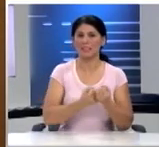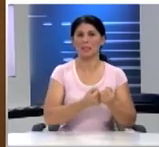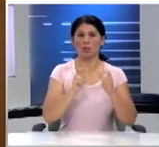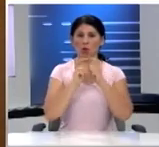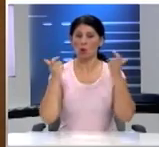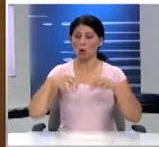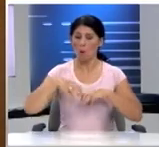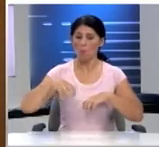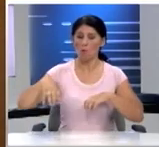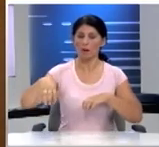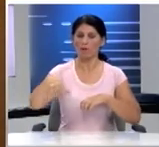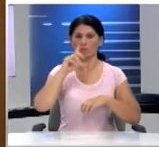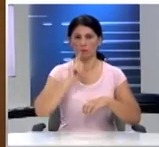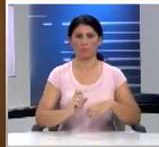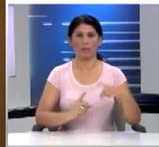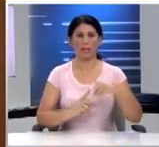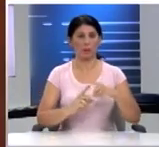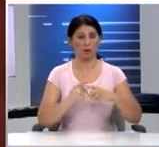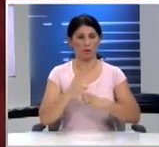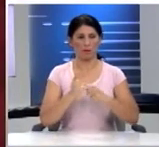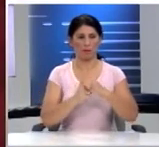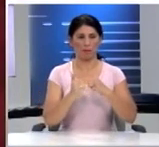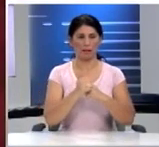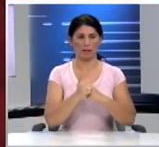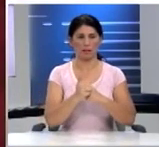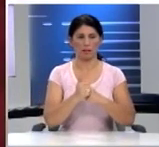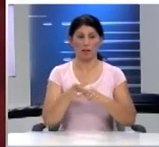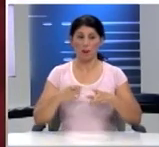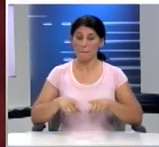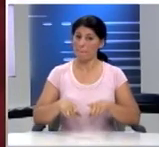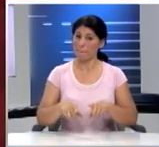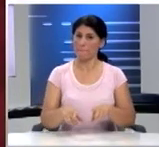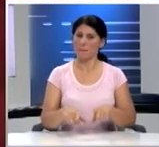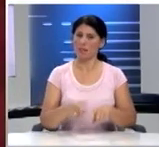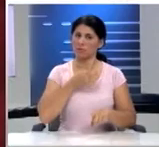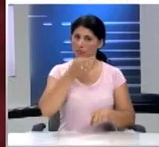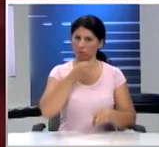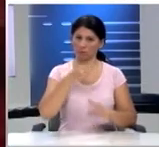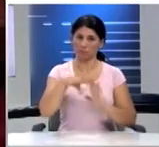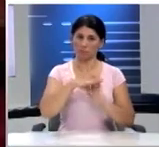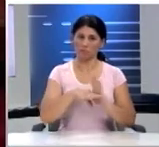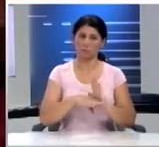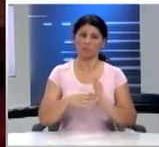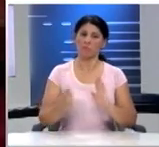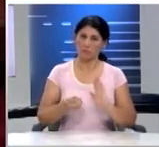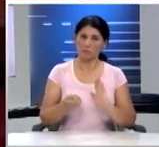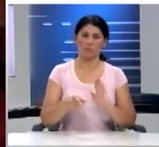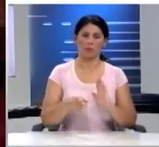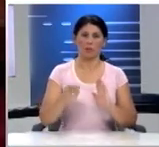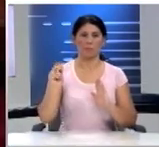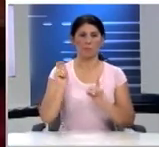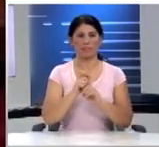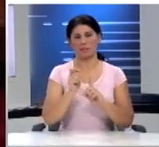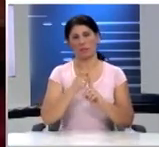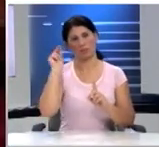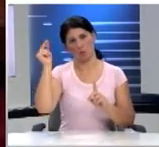σχολικών μονάδων με τις απαραίτητες τεχνολογικές υποδομές. Παράλληλα, εισηγούμαστε τη συστηματική καλλιέργεια ψηφιακής κουλτούρας